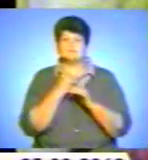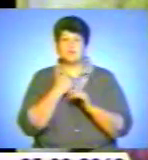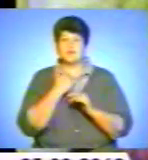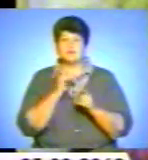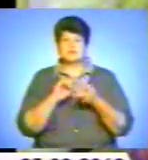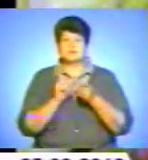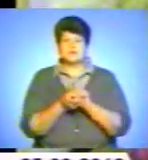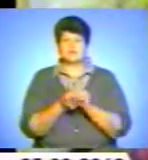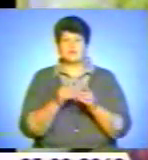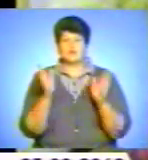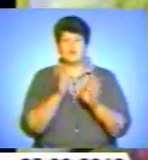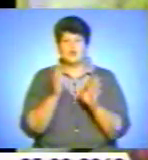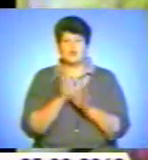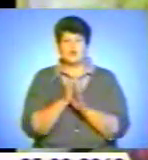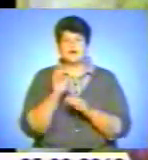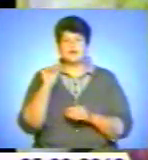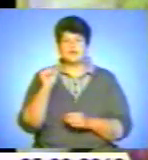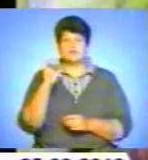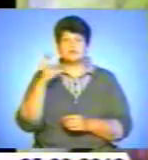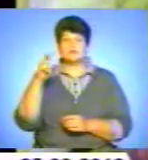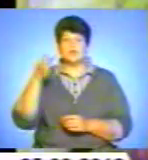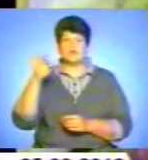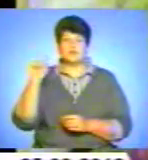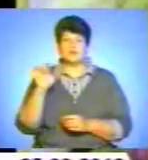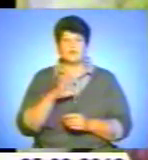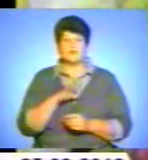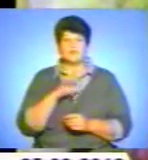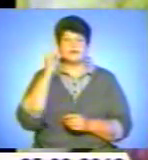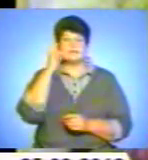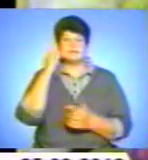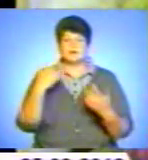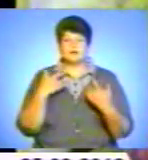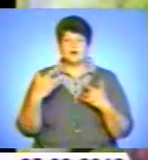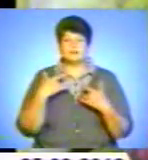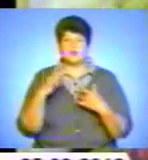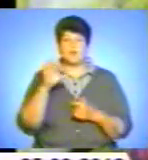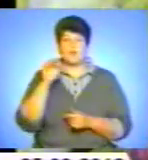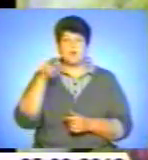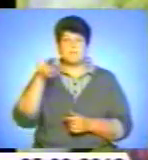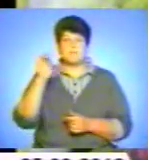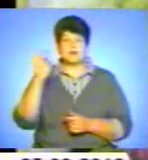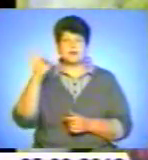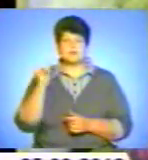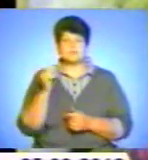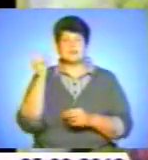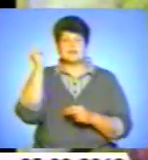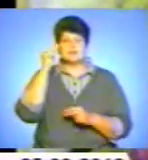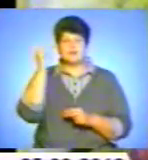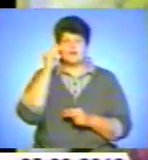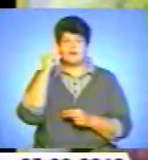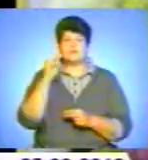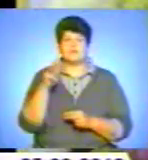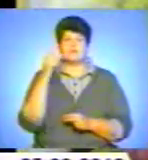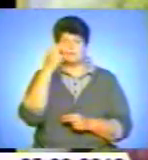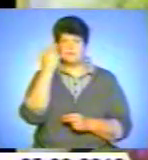Анатолія Солов'яненка. У його житті були Київський театр опери і балету імені Тараса Шевченка, стажування у Міланському театрі